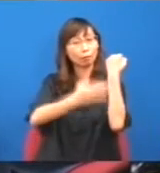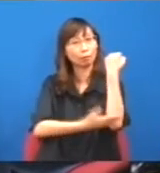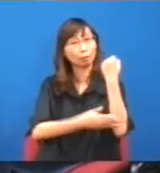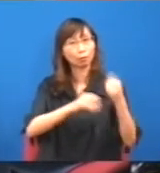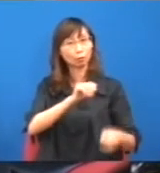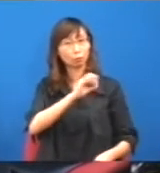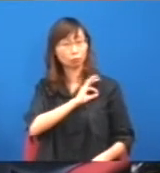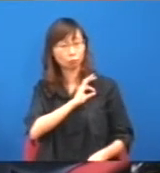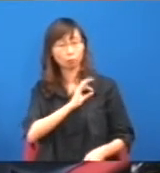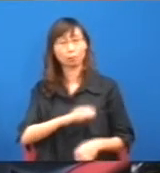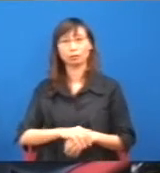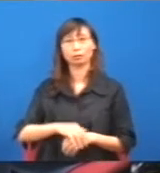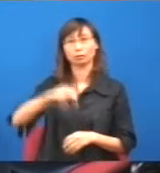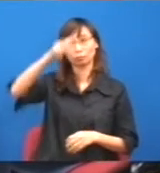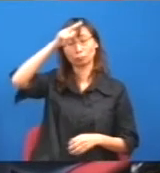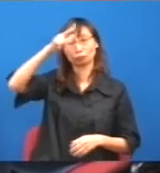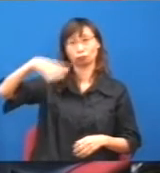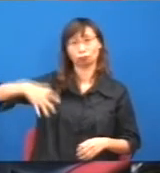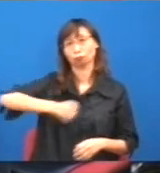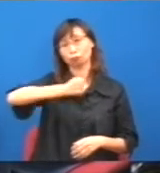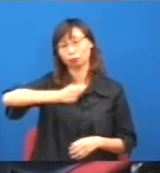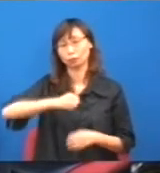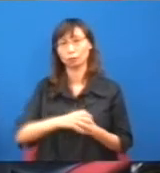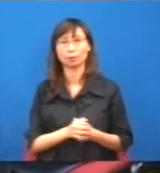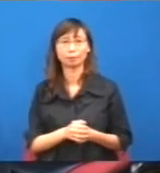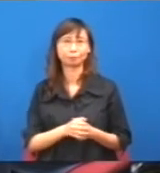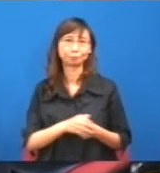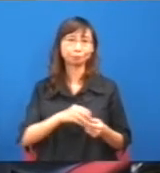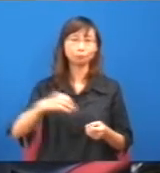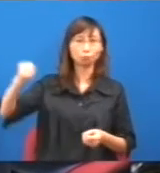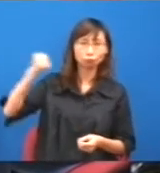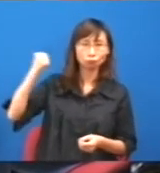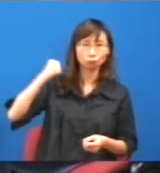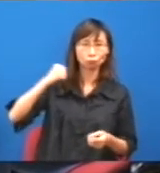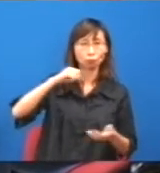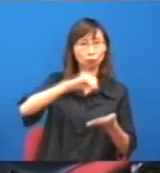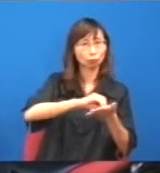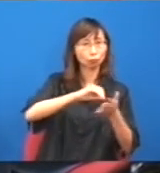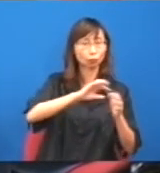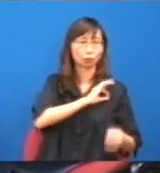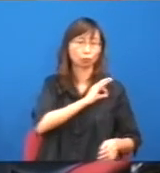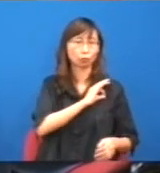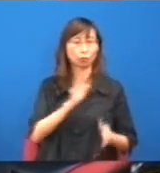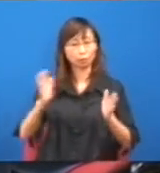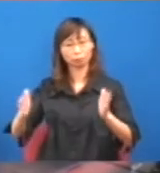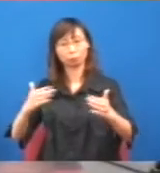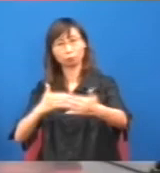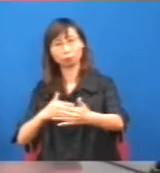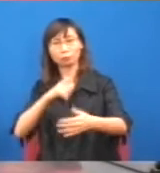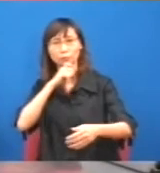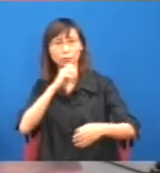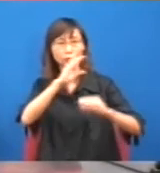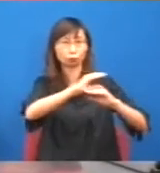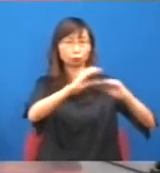這四個層次,其實勞僱會,也是工聯會有份的,是,四方委員會有份的,這個,